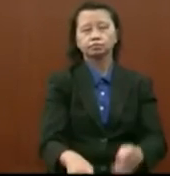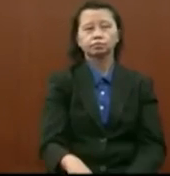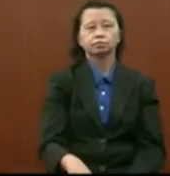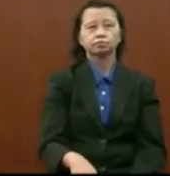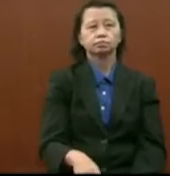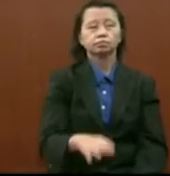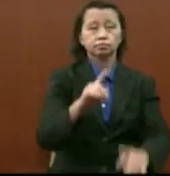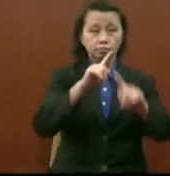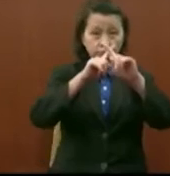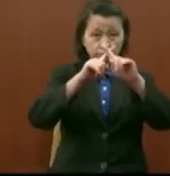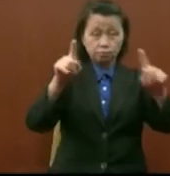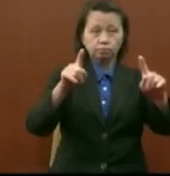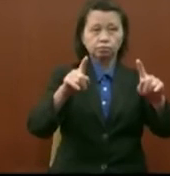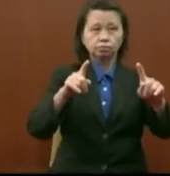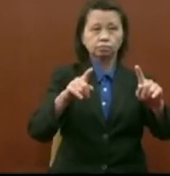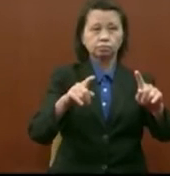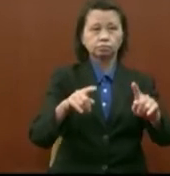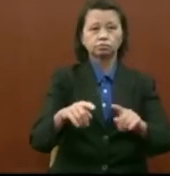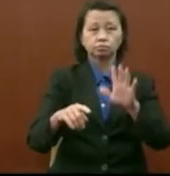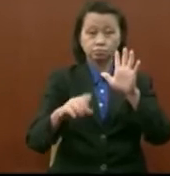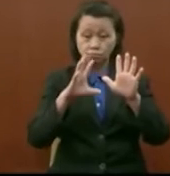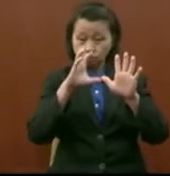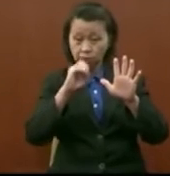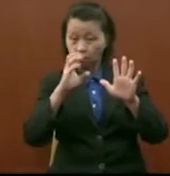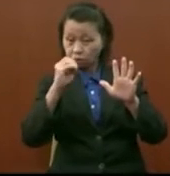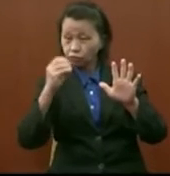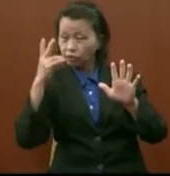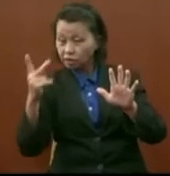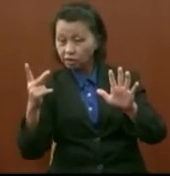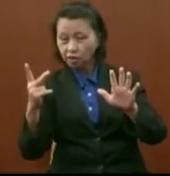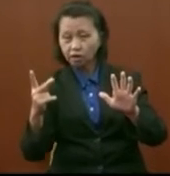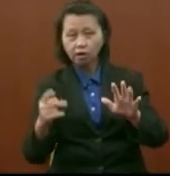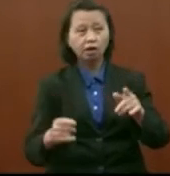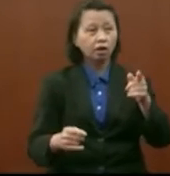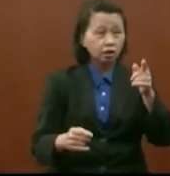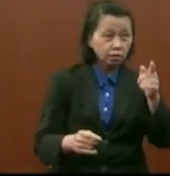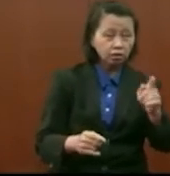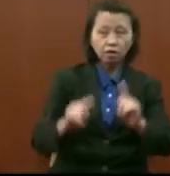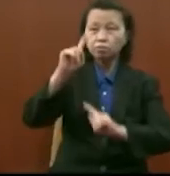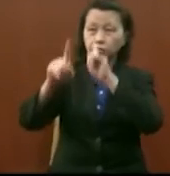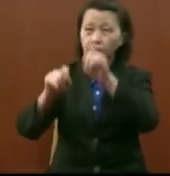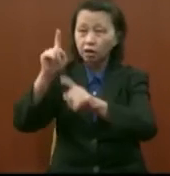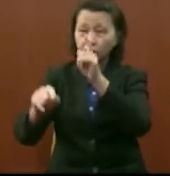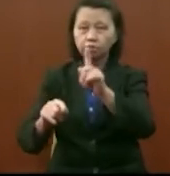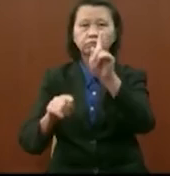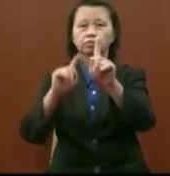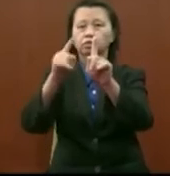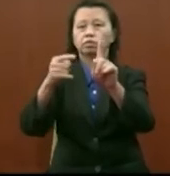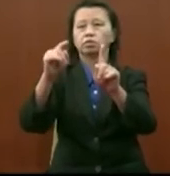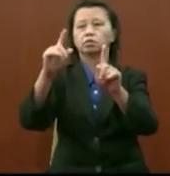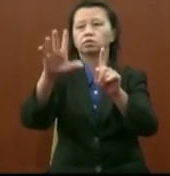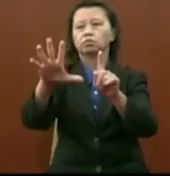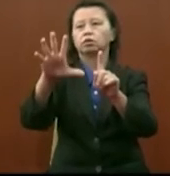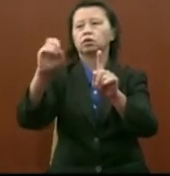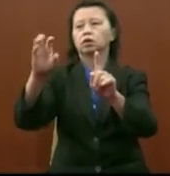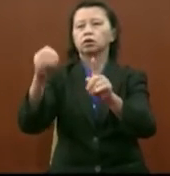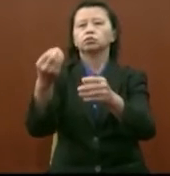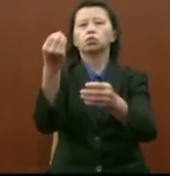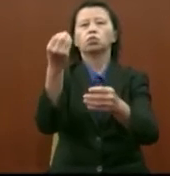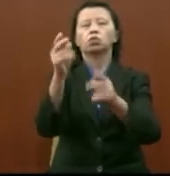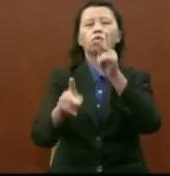tetapi daripada 500 ribu you pergi soal sedidik 1,500 orang apa benda